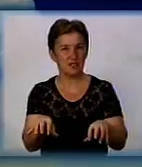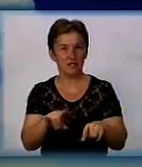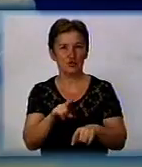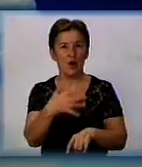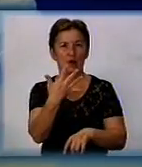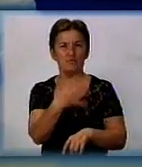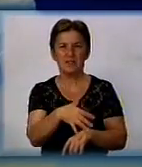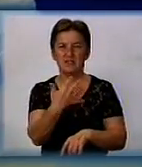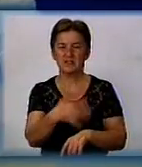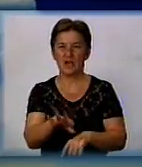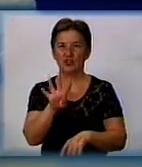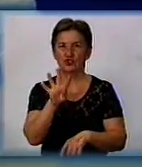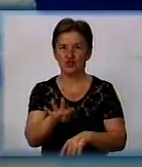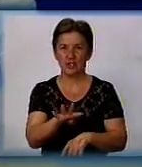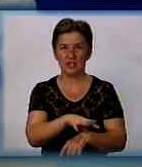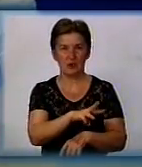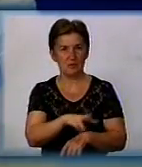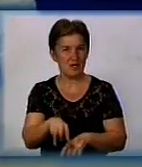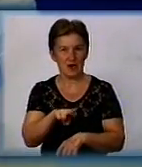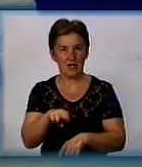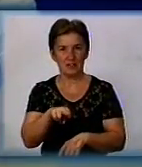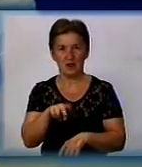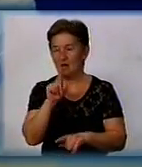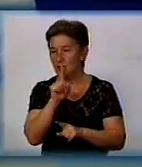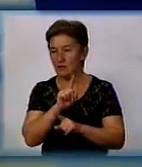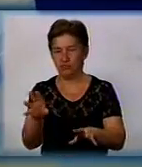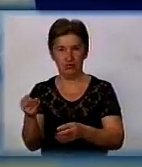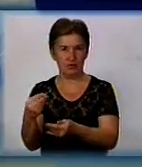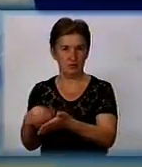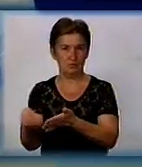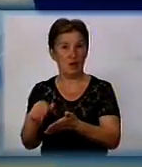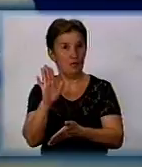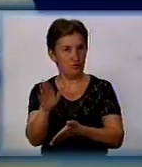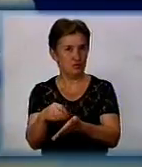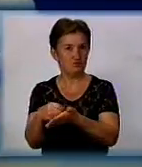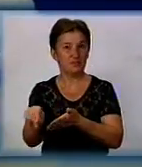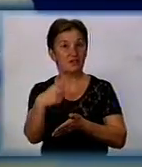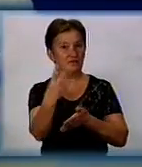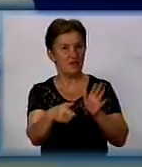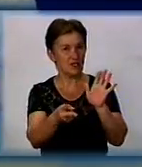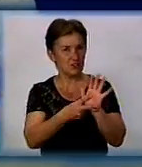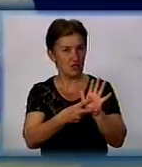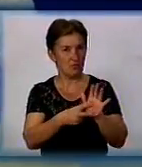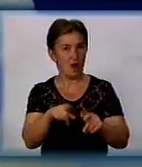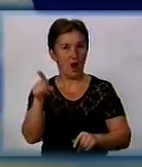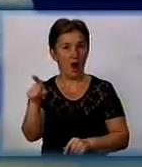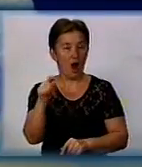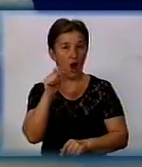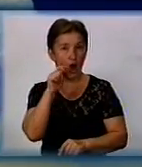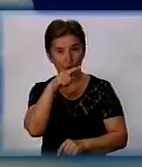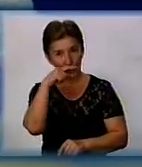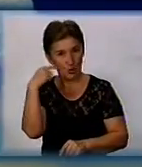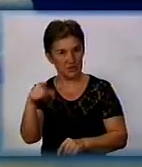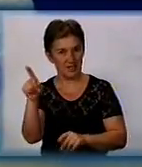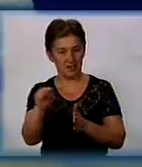мільярда кубів газа ми брати не будемо в России по цій цені. Ми будемо брати 27. А Россія нам говорить, читайте договор, договор